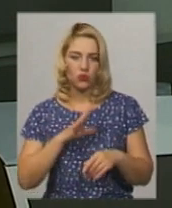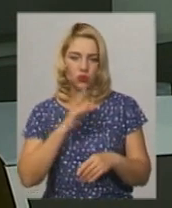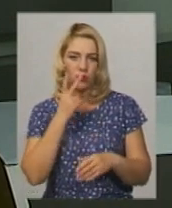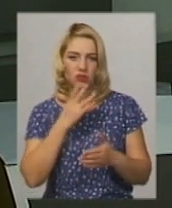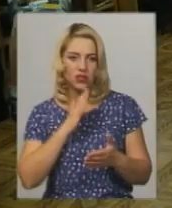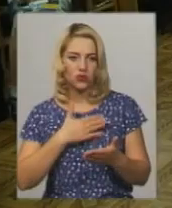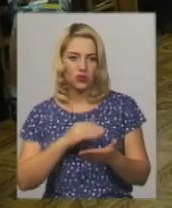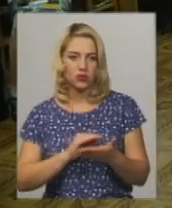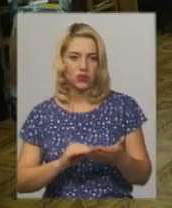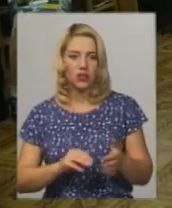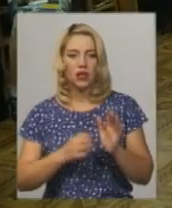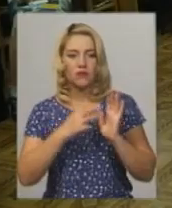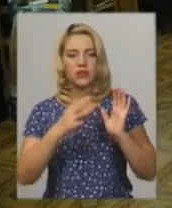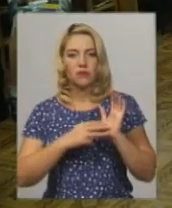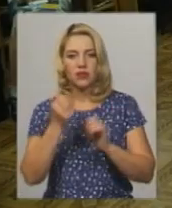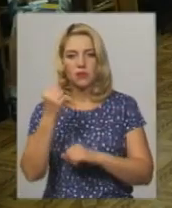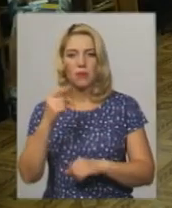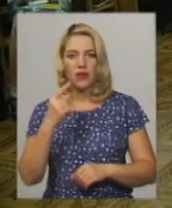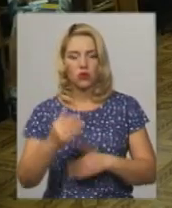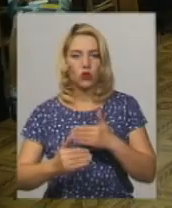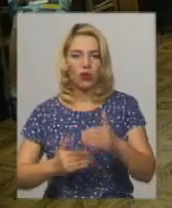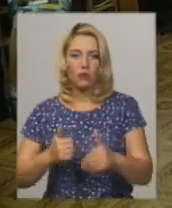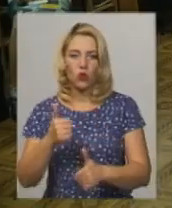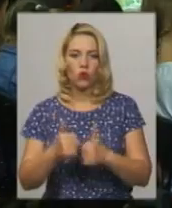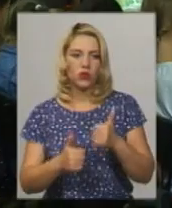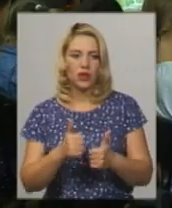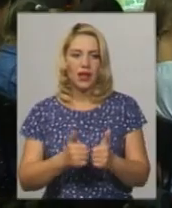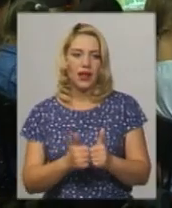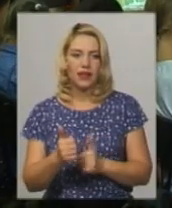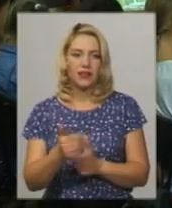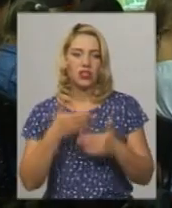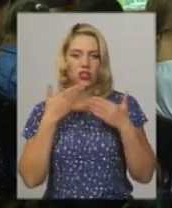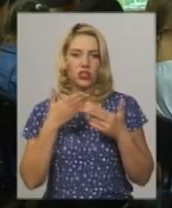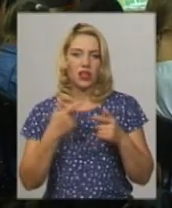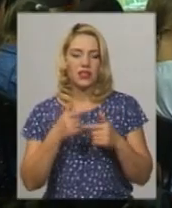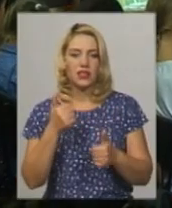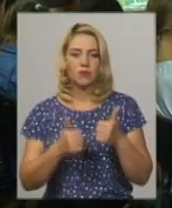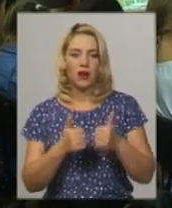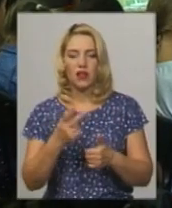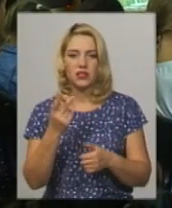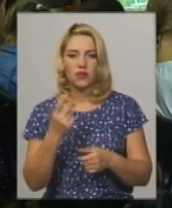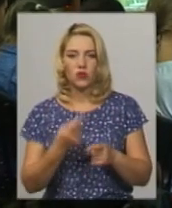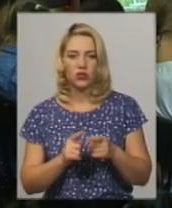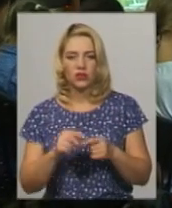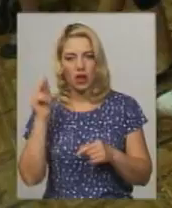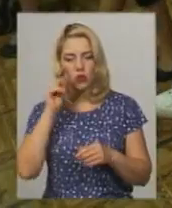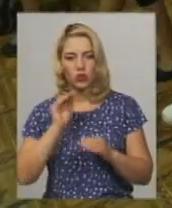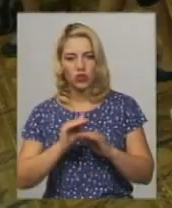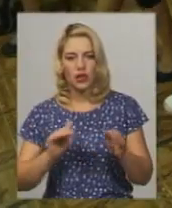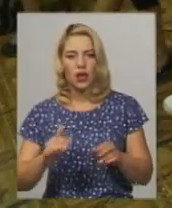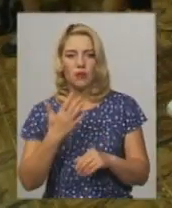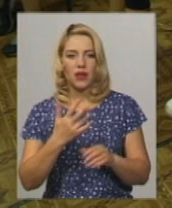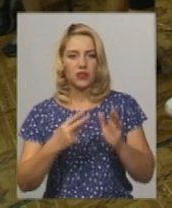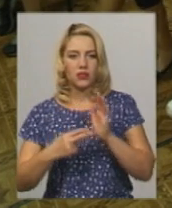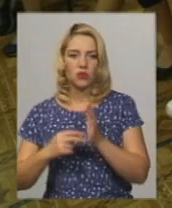18 переможців першого етапу конкурсу «Лідер читання» сьогодні змагались у другому. Це учні 5-7 класів, які